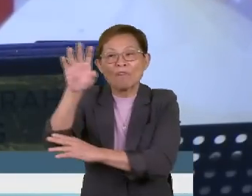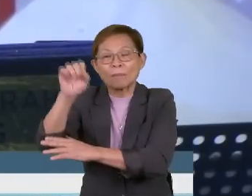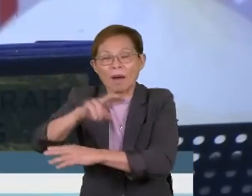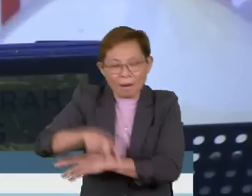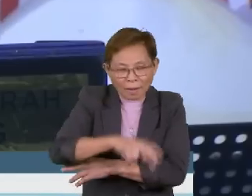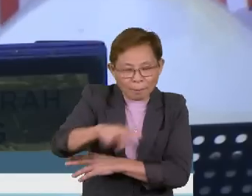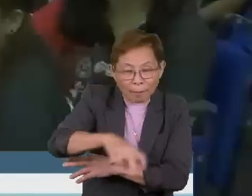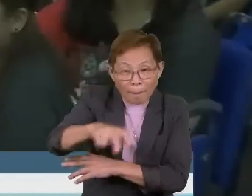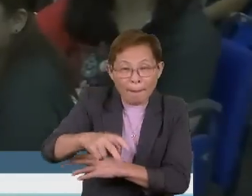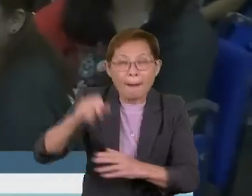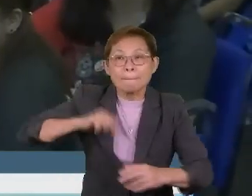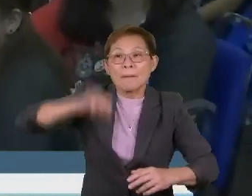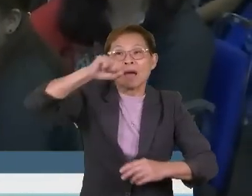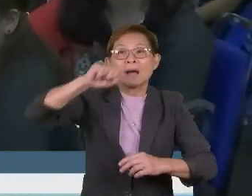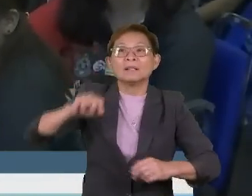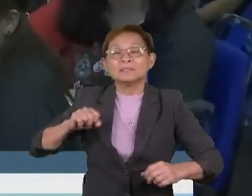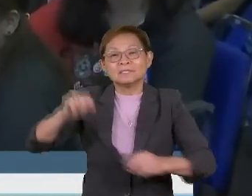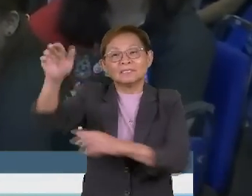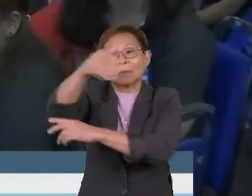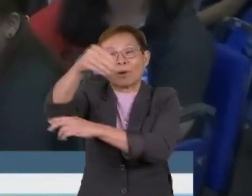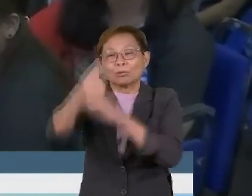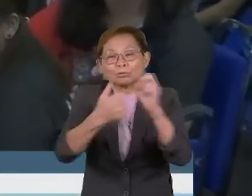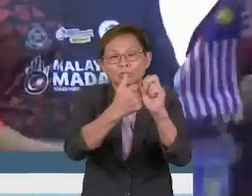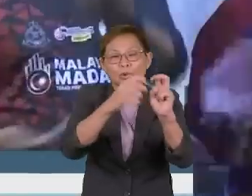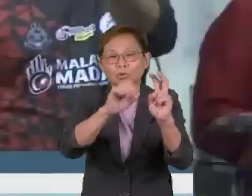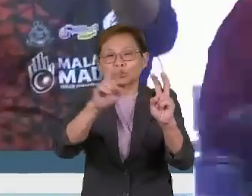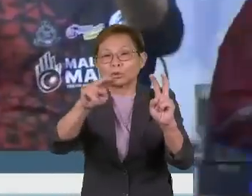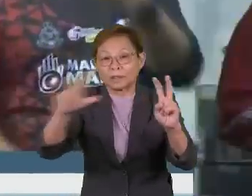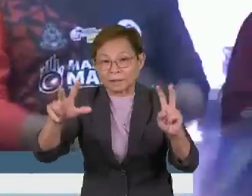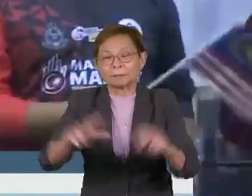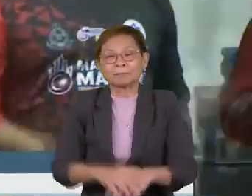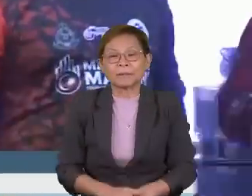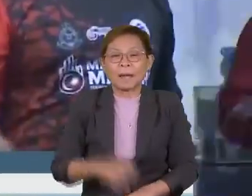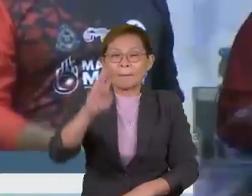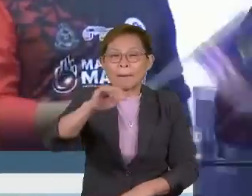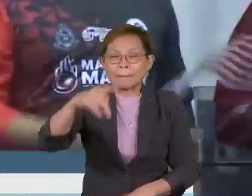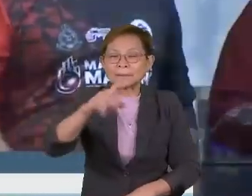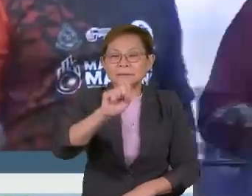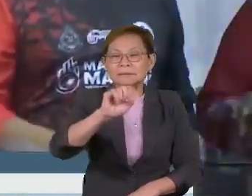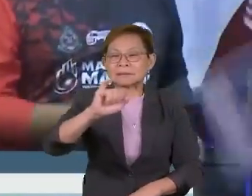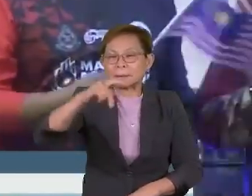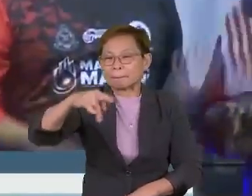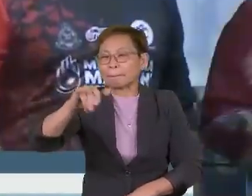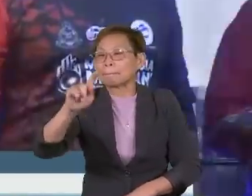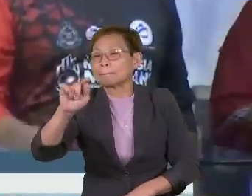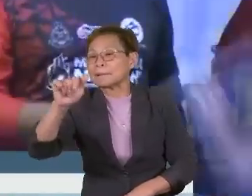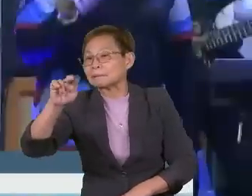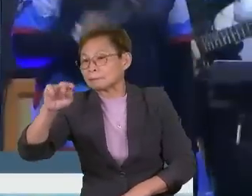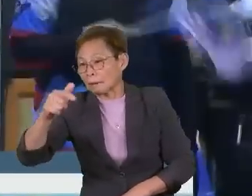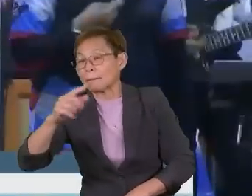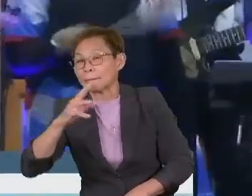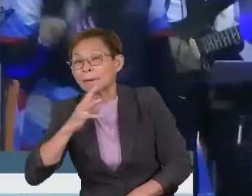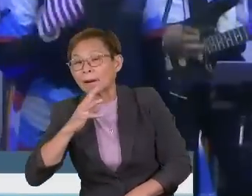Kembaran Merdeka Jalur Gemilang 2023, Dera Sipitang. Sementara itu, Ahli Perlimen Sipitang Datuk Mat Bali Musa berkata,